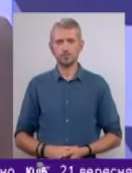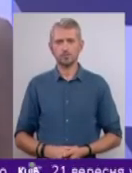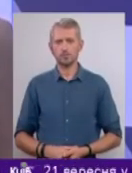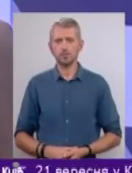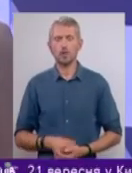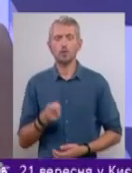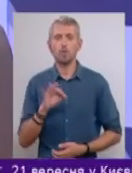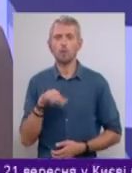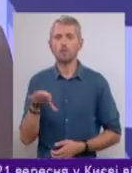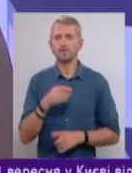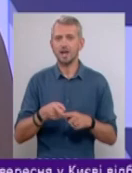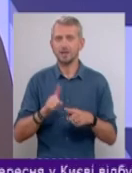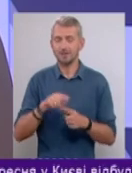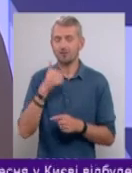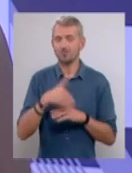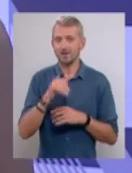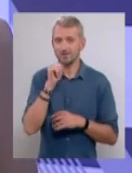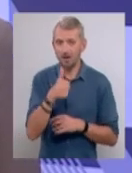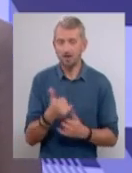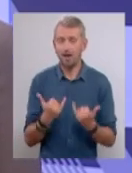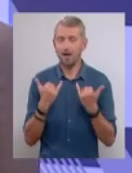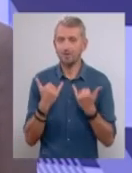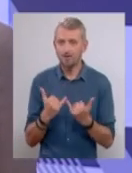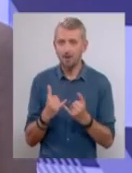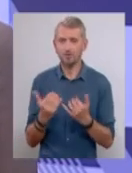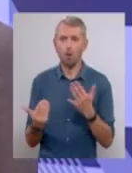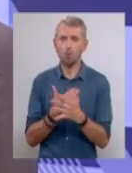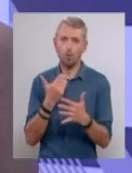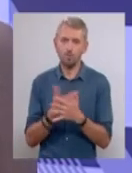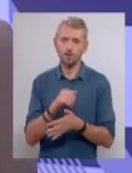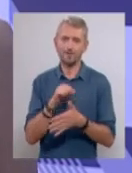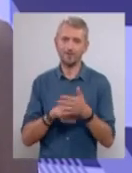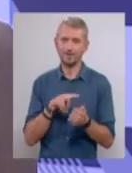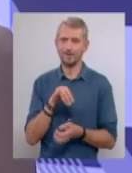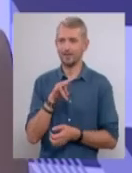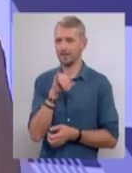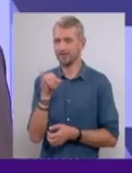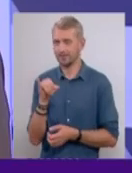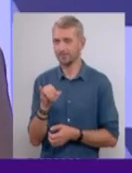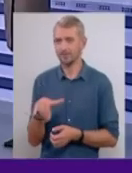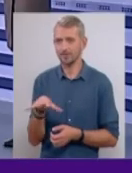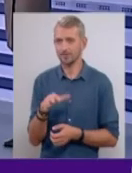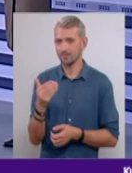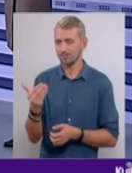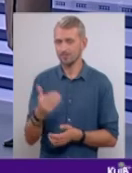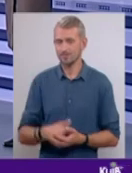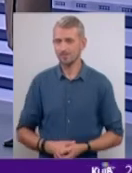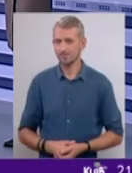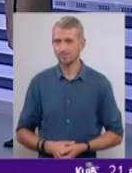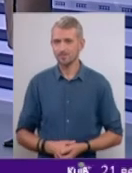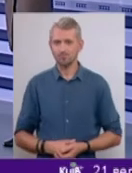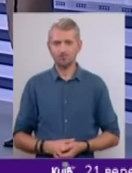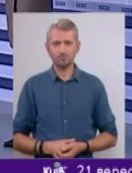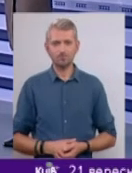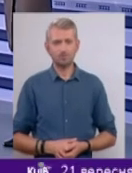Тож, про все це вже завтра. А зараз добірка новини від моєї колеги Лілії Гулей та усієї редакції телекомпанії «Київ».